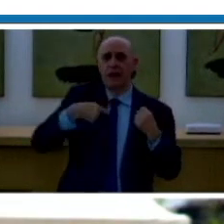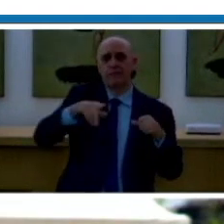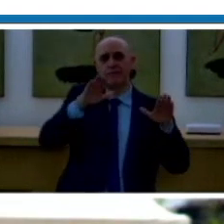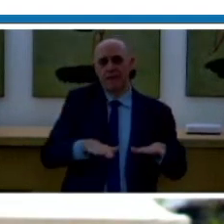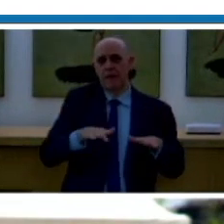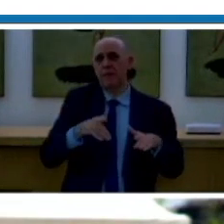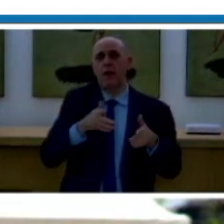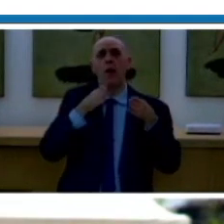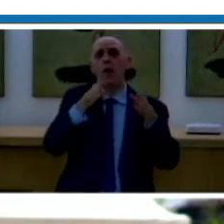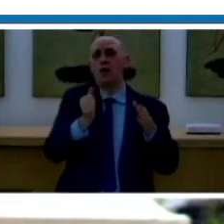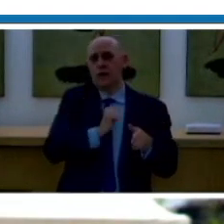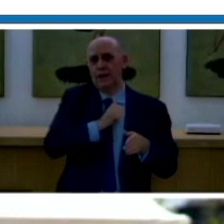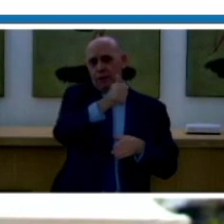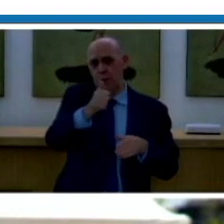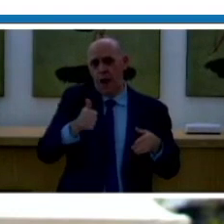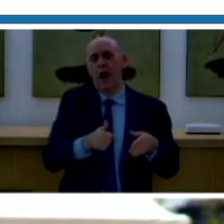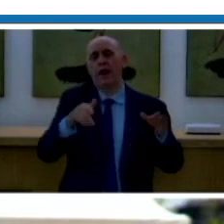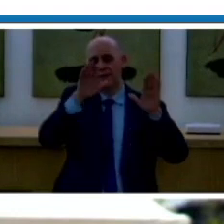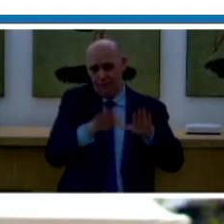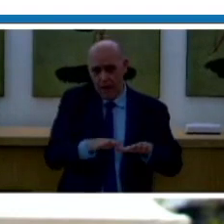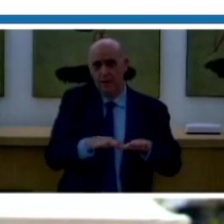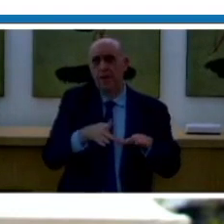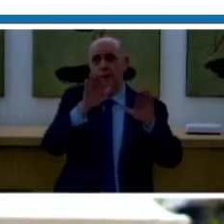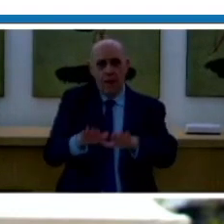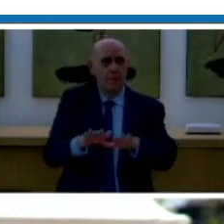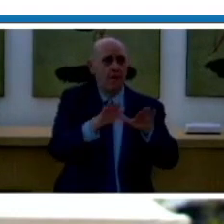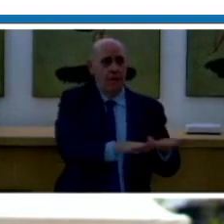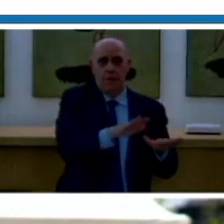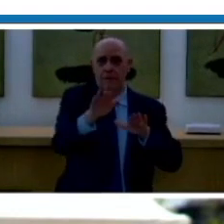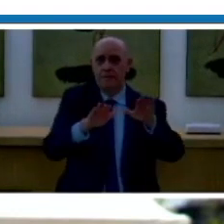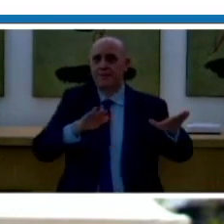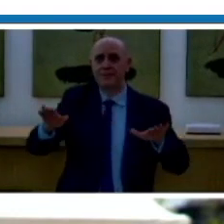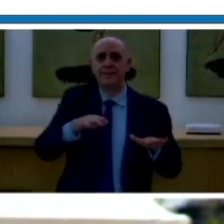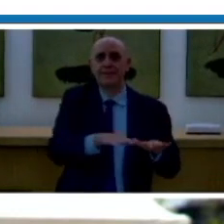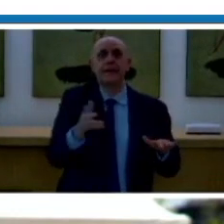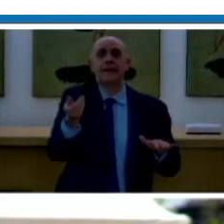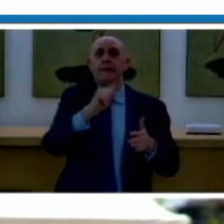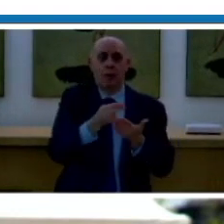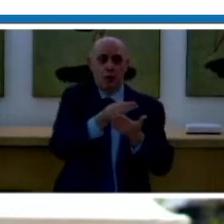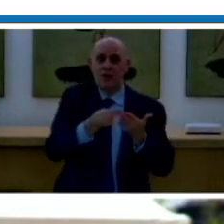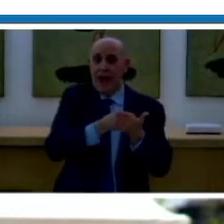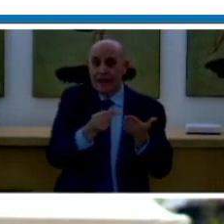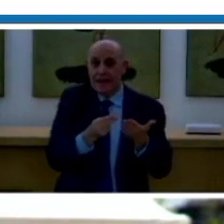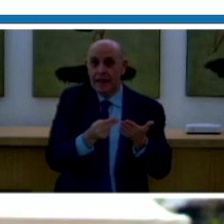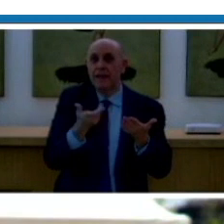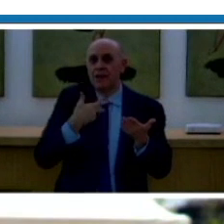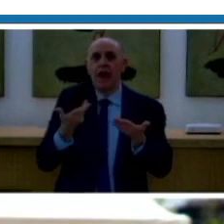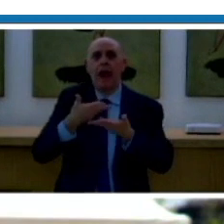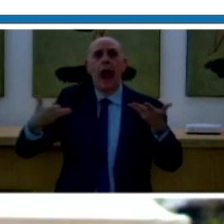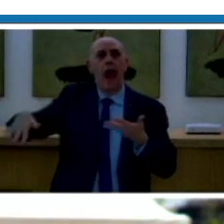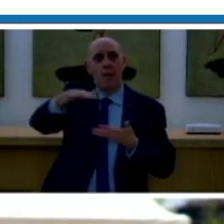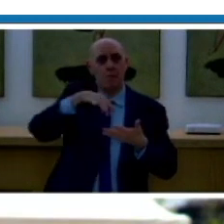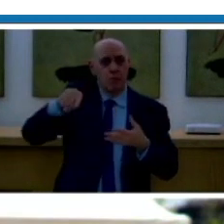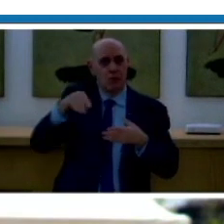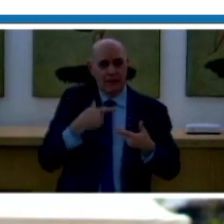individuali, ma soprattutto si sono interrotti quei progetti che prevedevano Campus Open Day, che in qualche modo